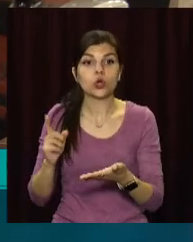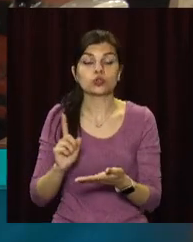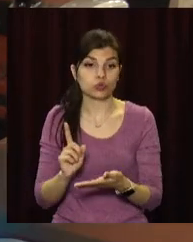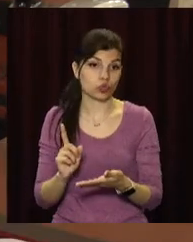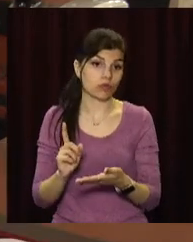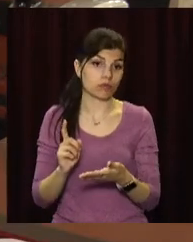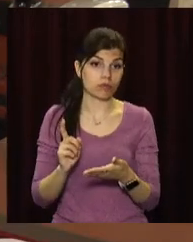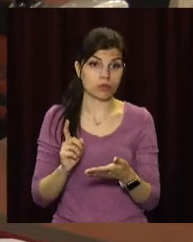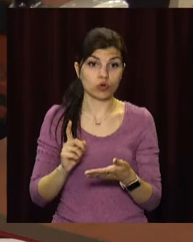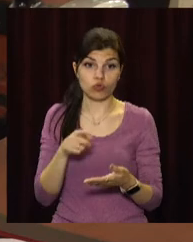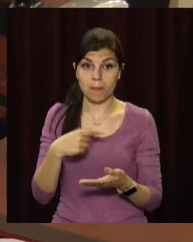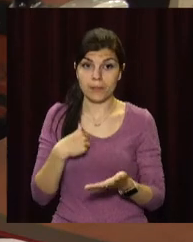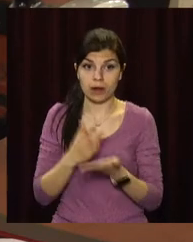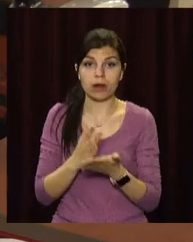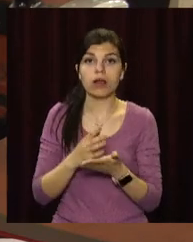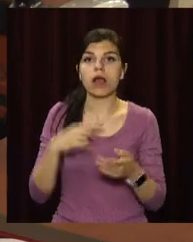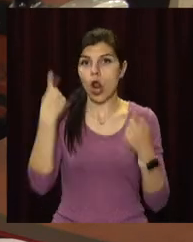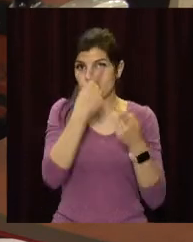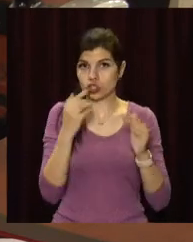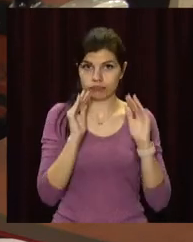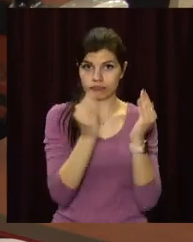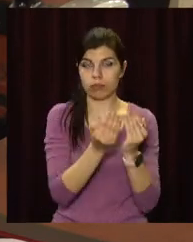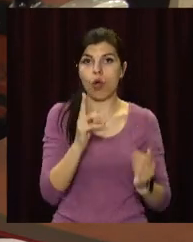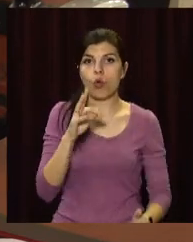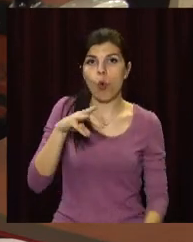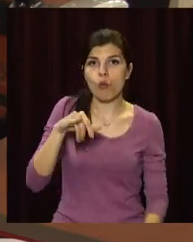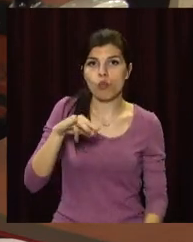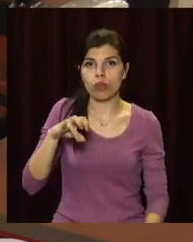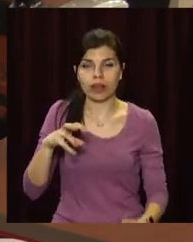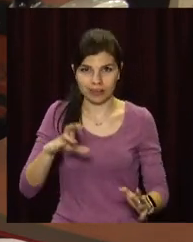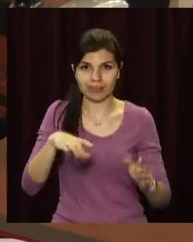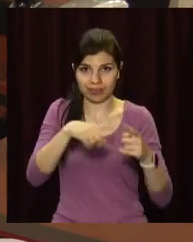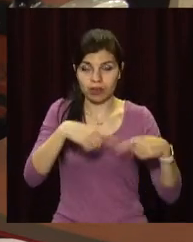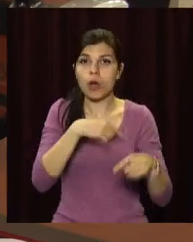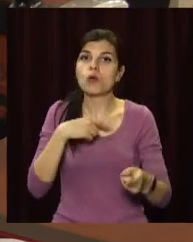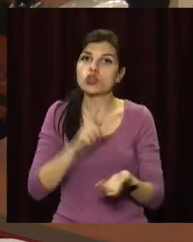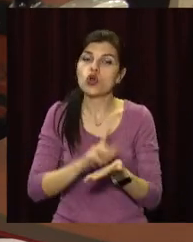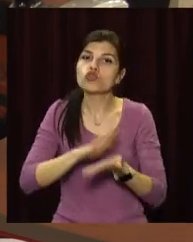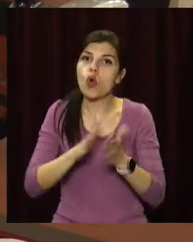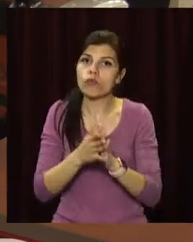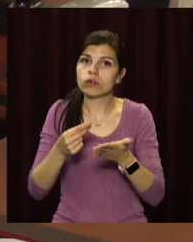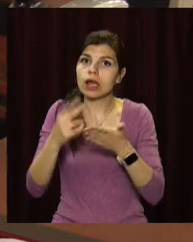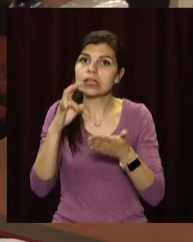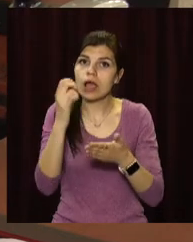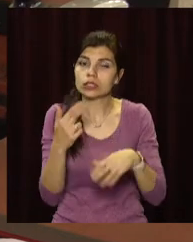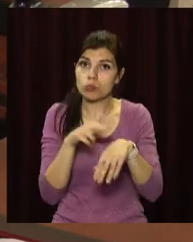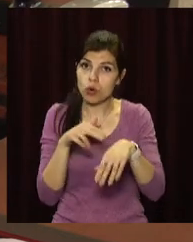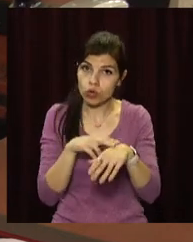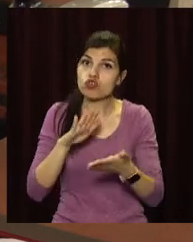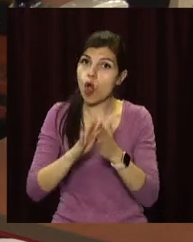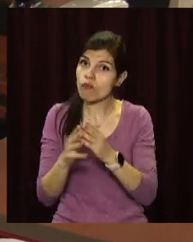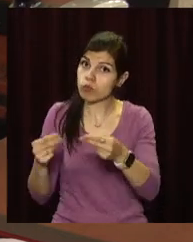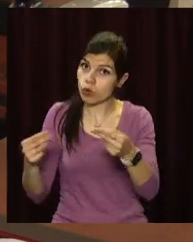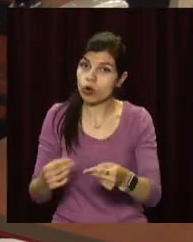комунальним підприємом, ми маємо заключити договор з Національною поліцією і оплачувати